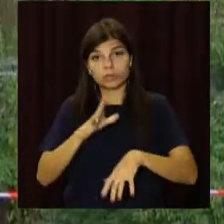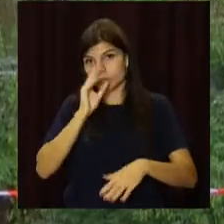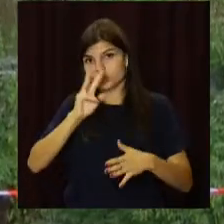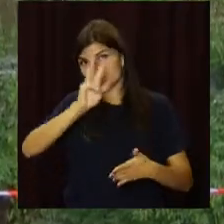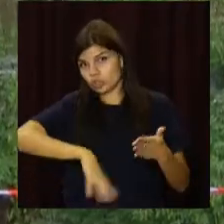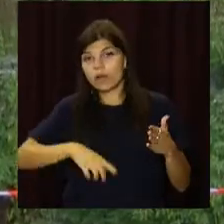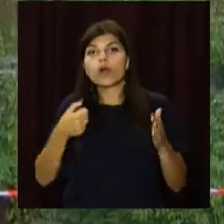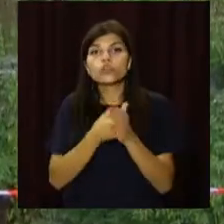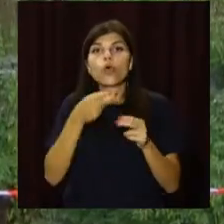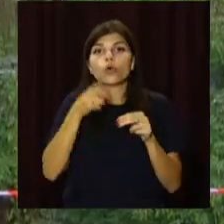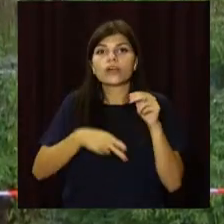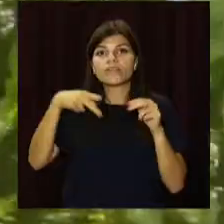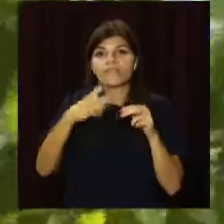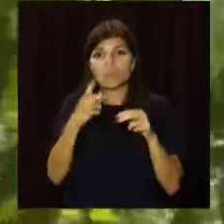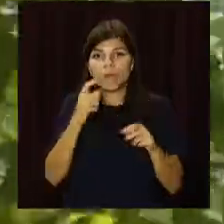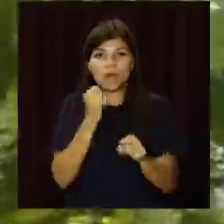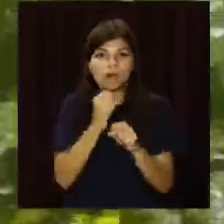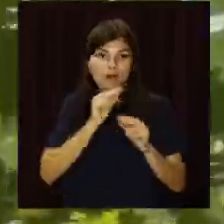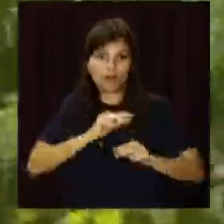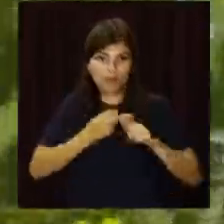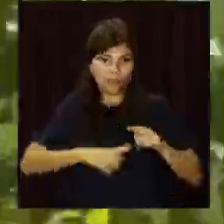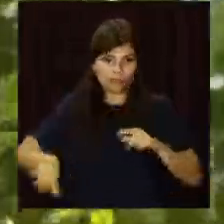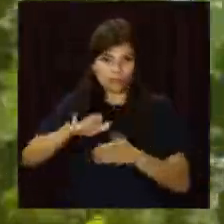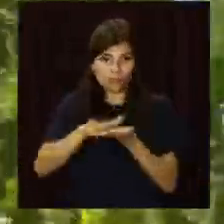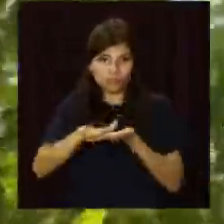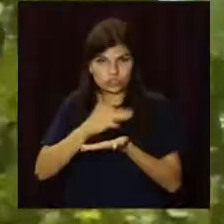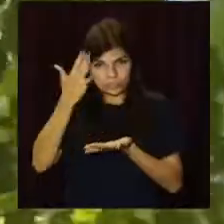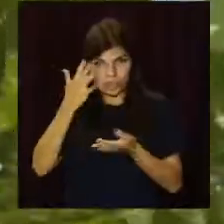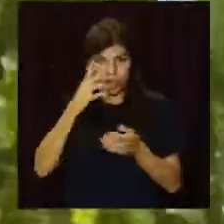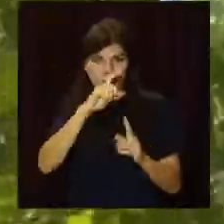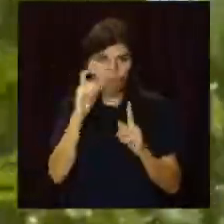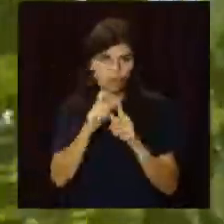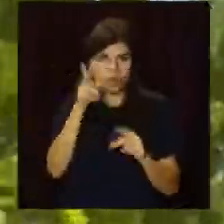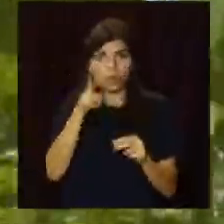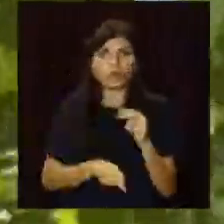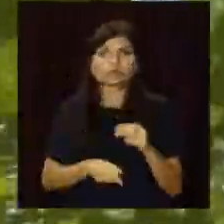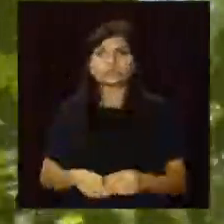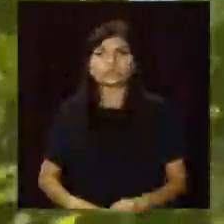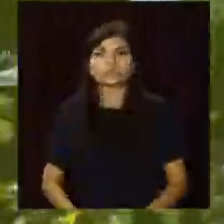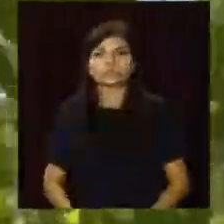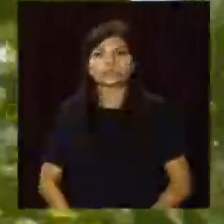кінця 2021 року. В'ячеслав Куліш, Сергій Макаров, OpenNews, телеканал «Відкритий». Відкритий.